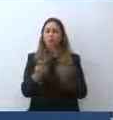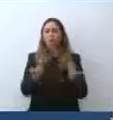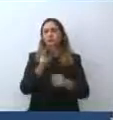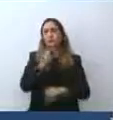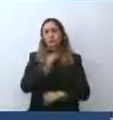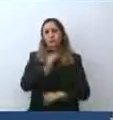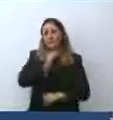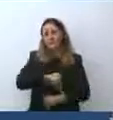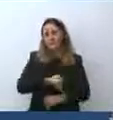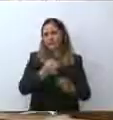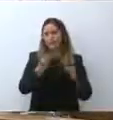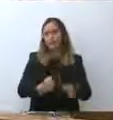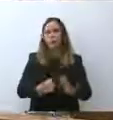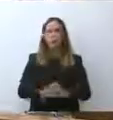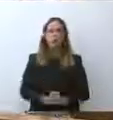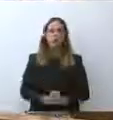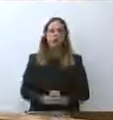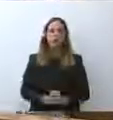sì.